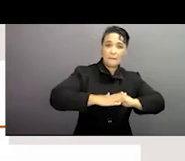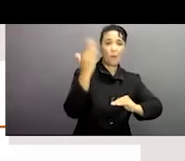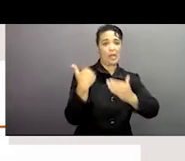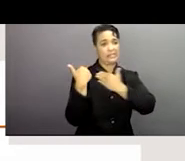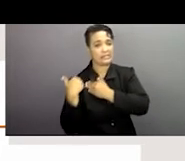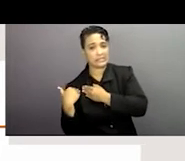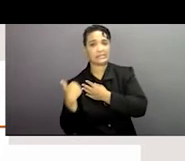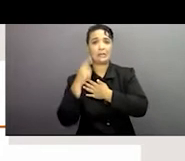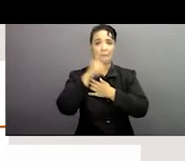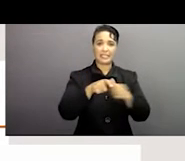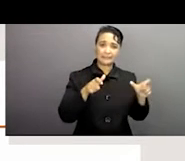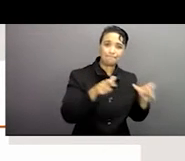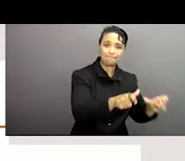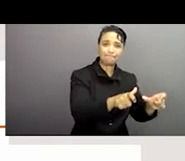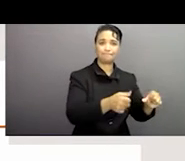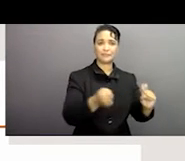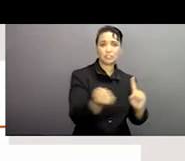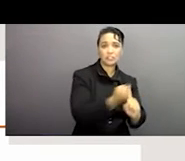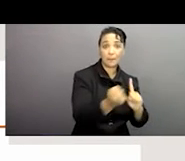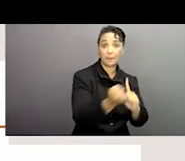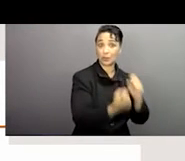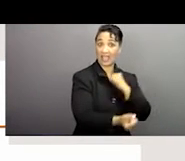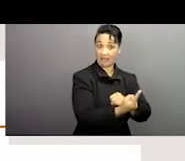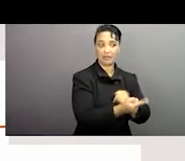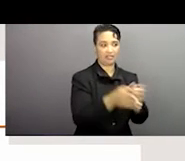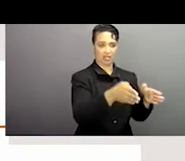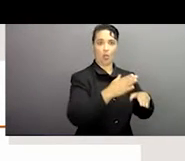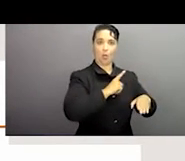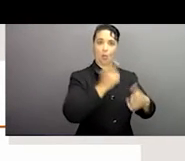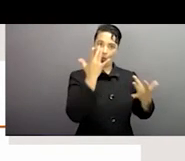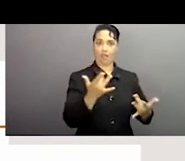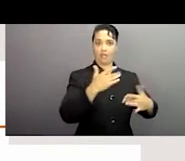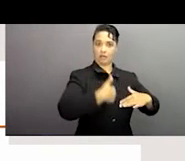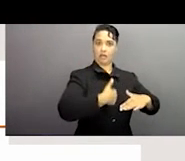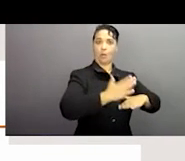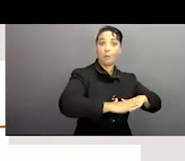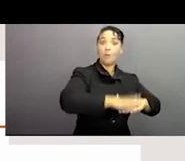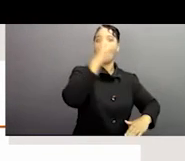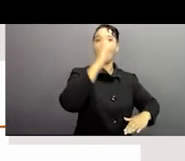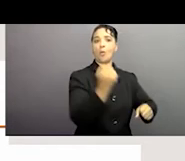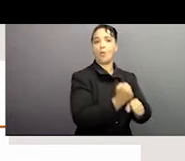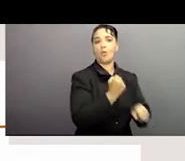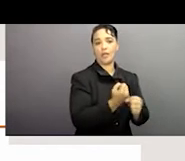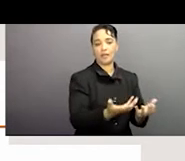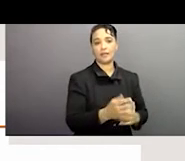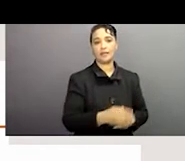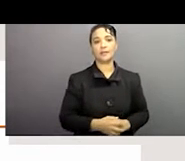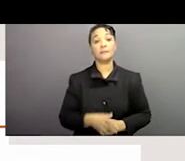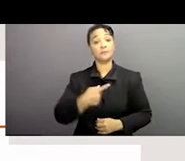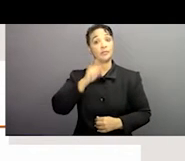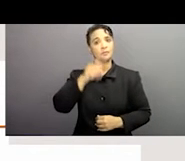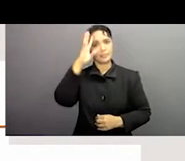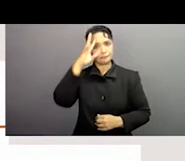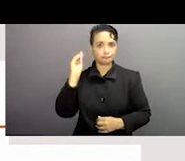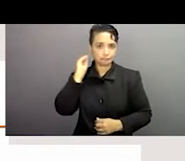de travail, et aussi bien d'une exploitation aussi, qui semble être potentielle et possible. On doit garder